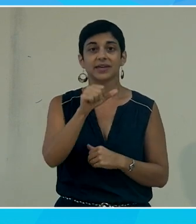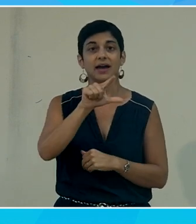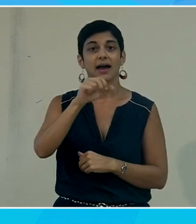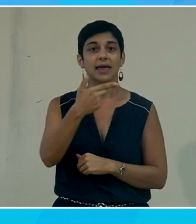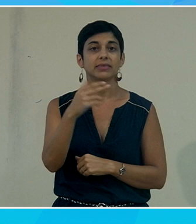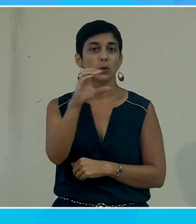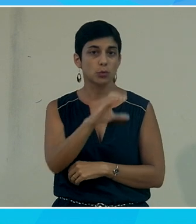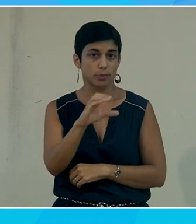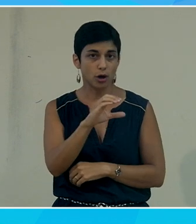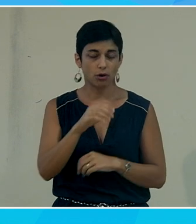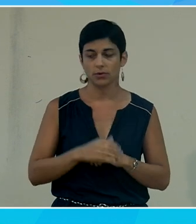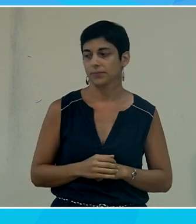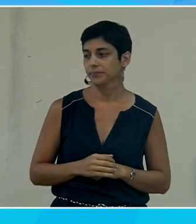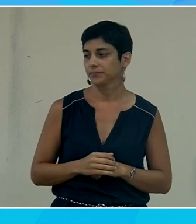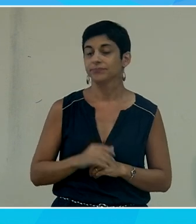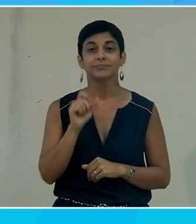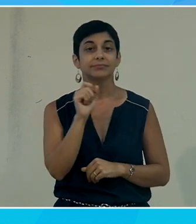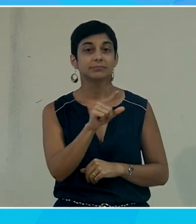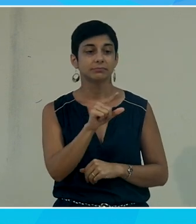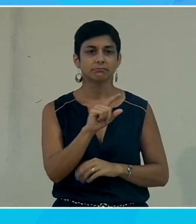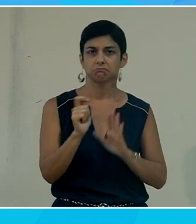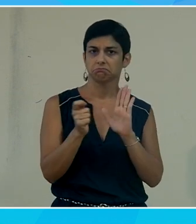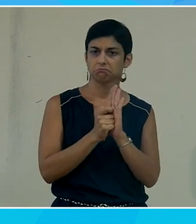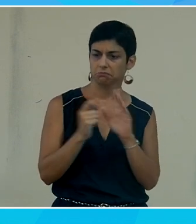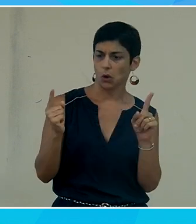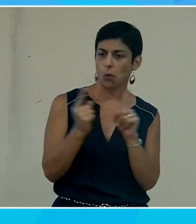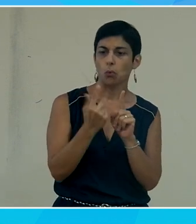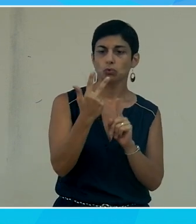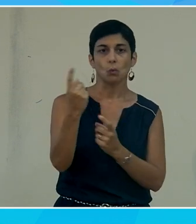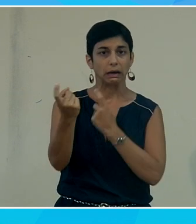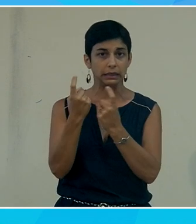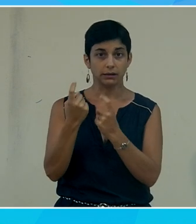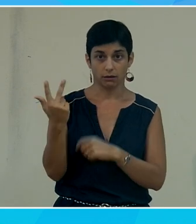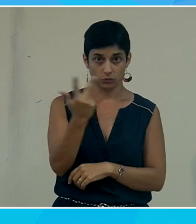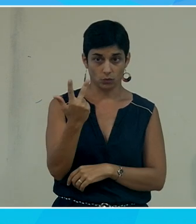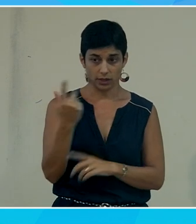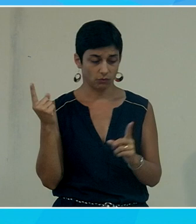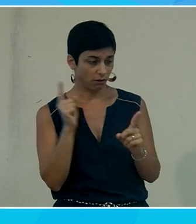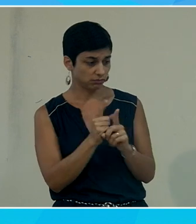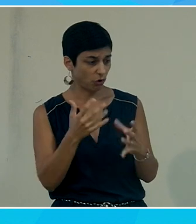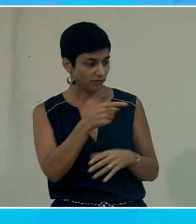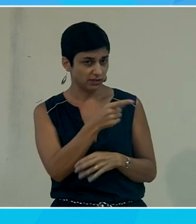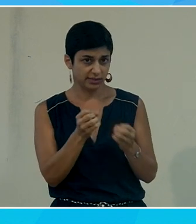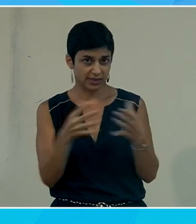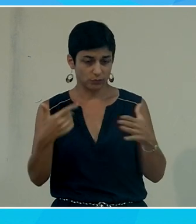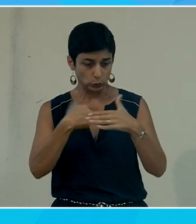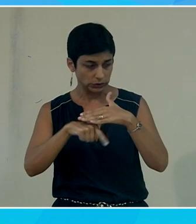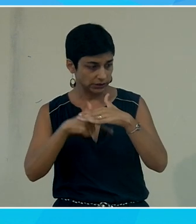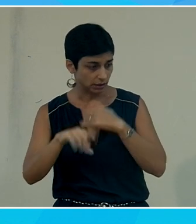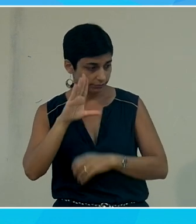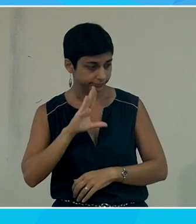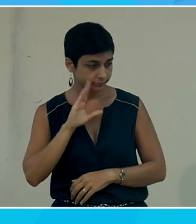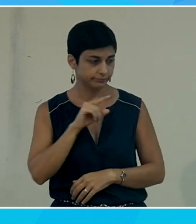papa de visuel basique qui un jour a rencontré trois clients qui sont venus le voir et lui ont dit j'aimerais bien que tu me développes un logiciel il s'est dit